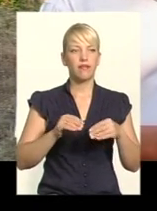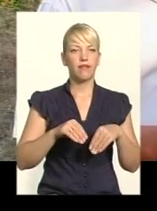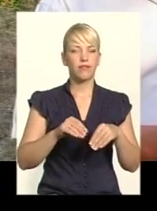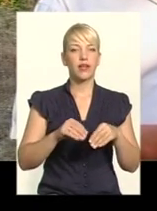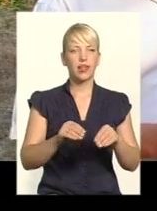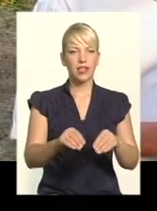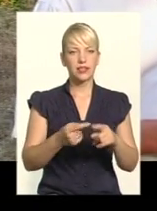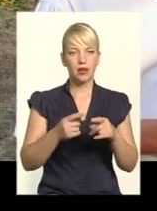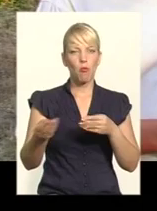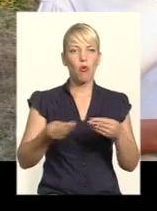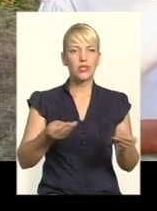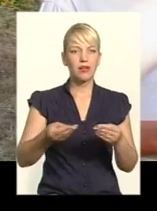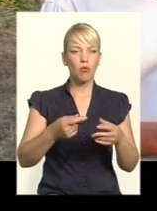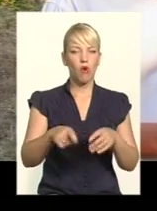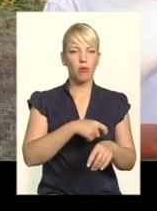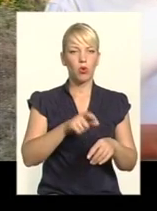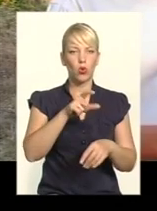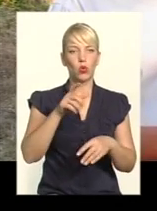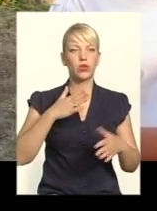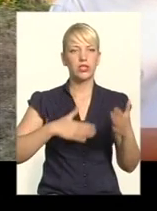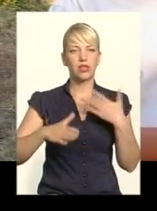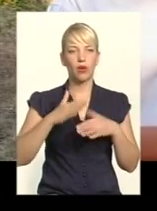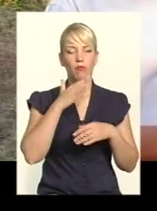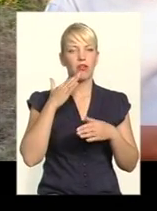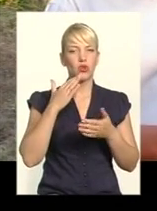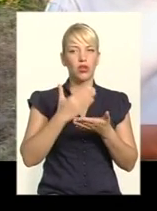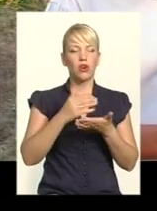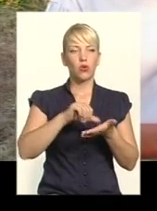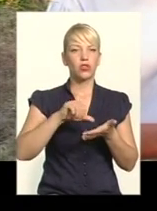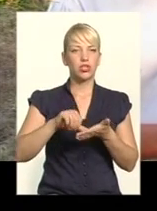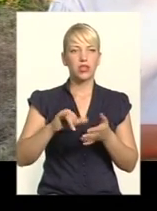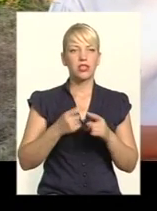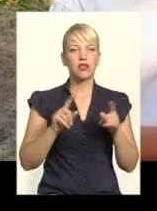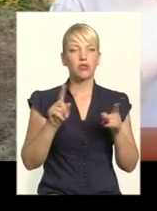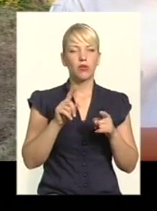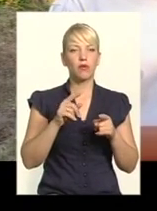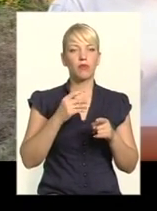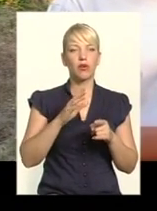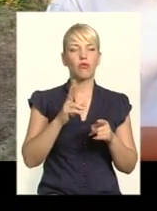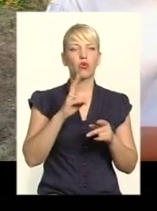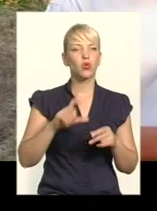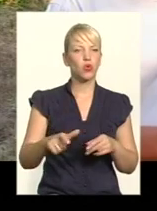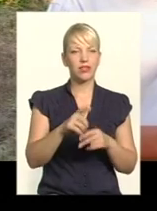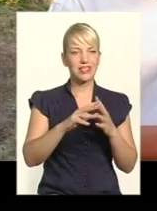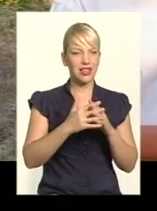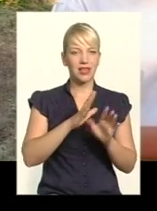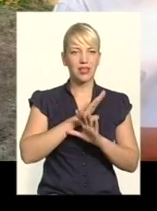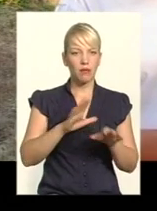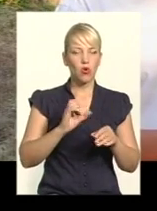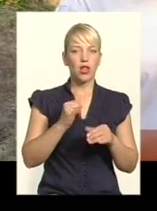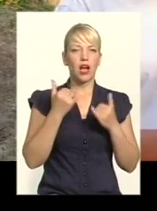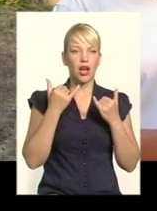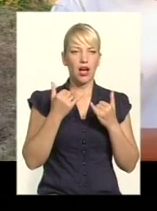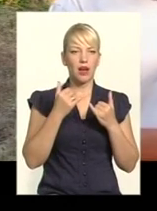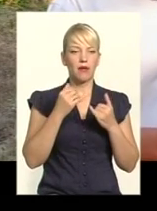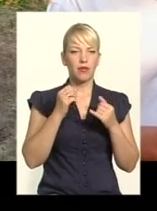задоволені. Багато є такі учасники з села, що доріг взагалі не було. З допомогою цієї організації сьогодні